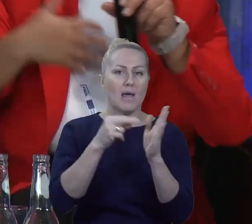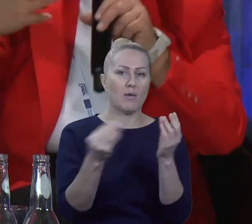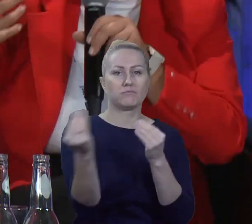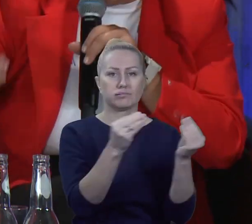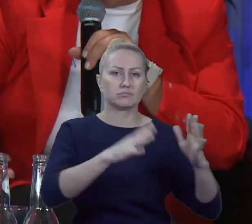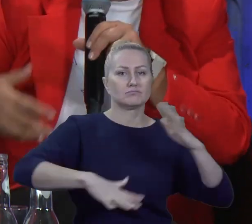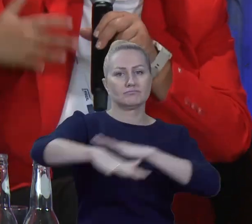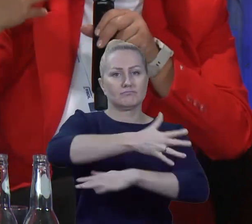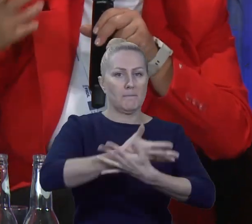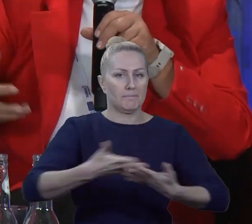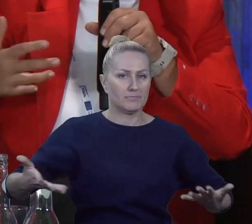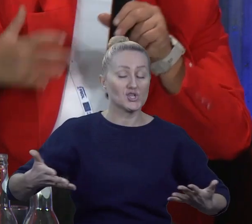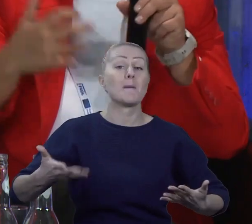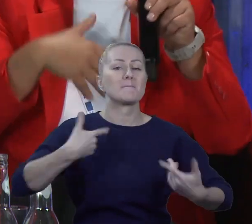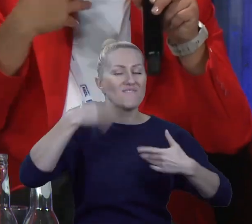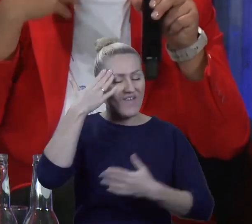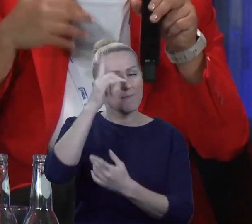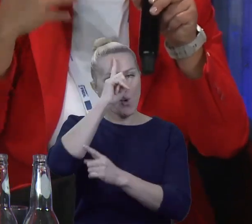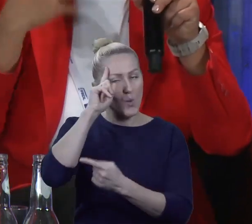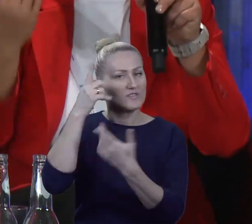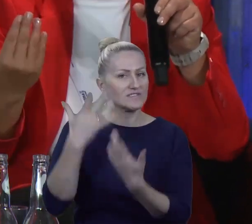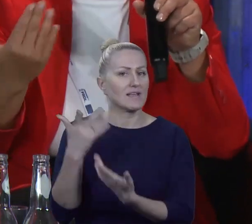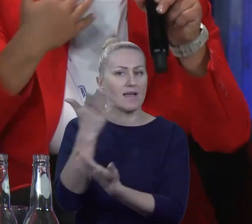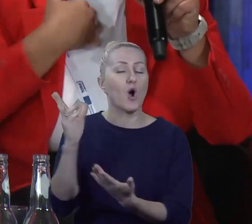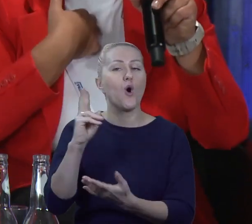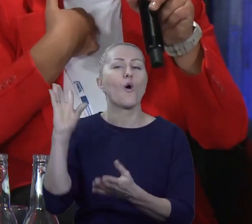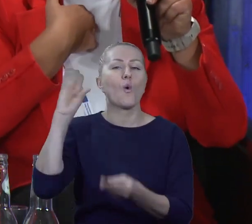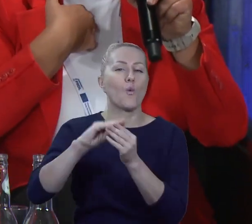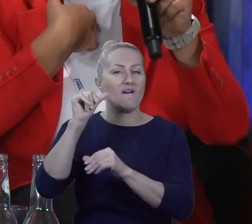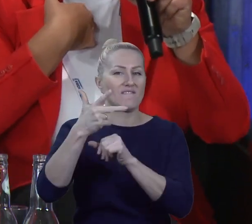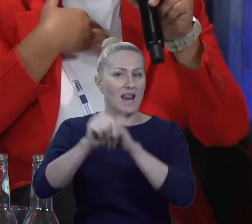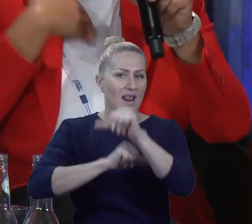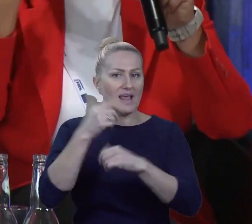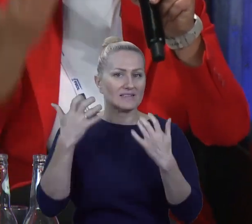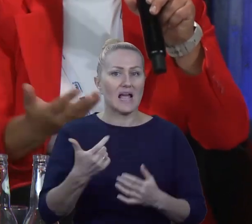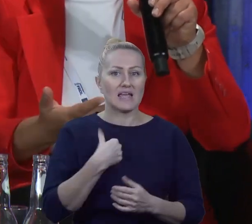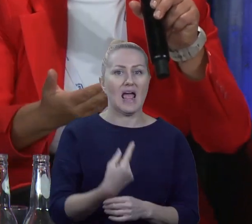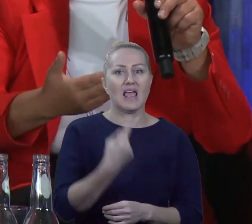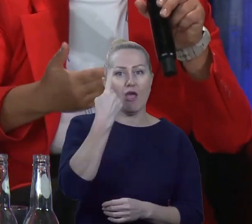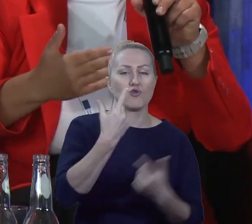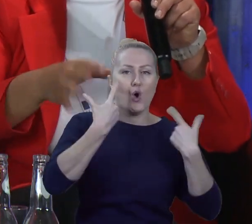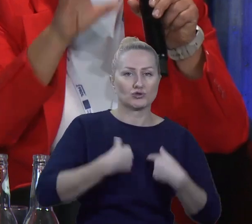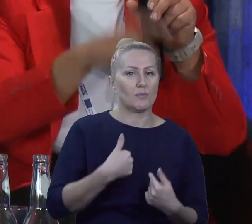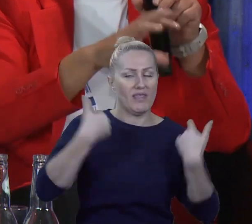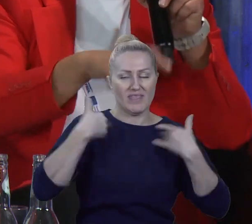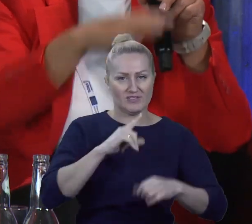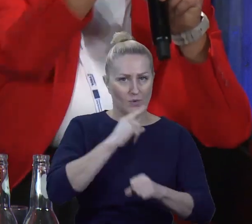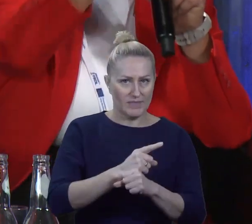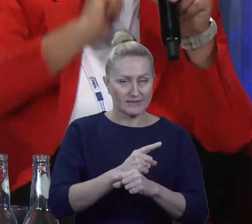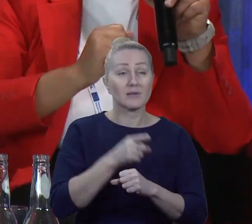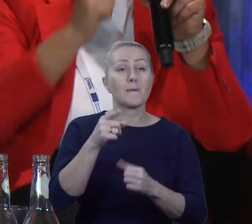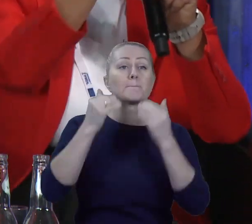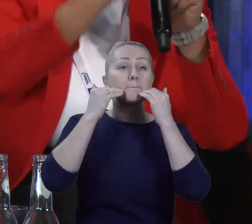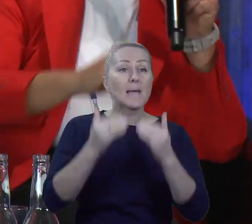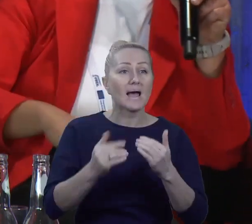wiem, że to jest wola tych ludzi, którzy przez wiele lat chcieli, a ja nie chciałam jednoosobowo podejmować takiej decyzji. W tym wypadku